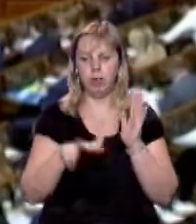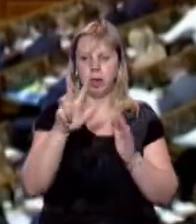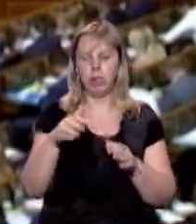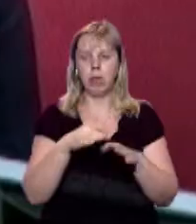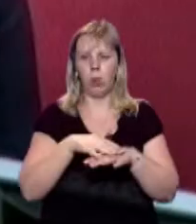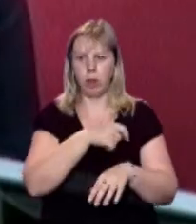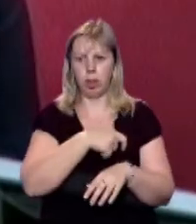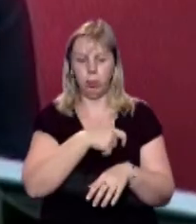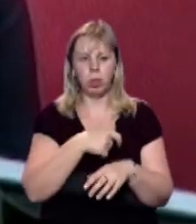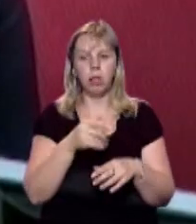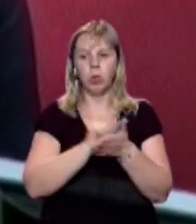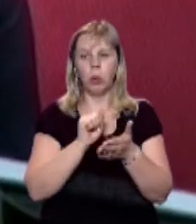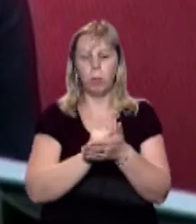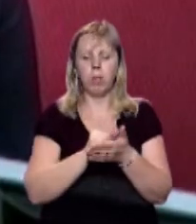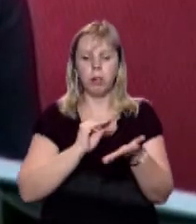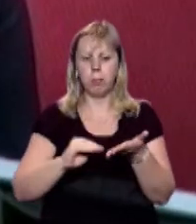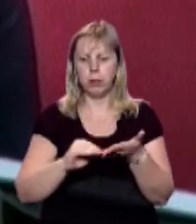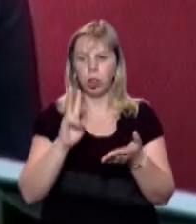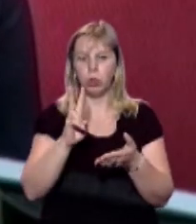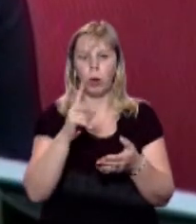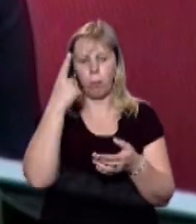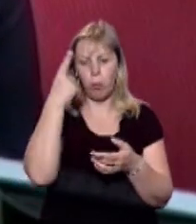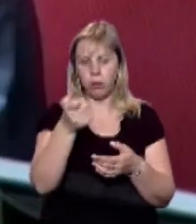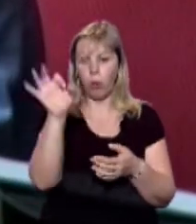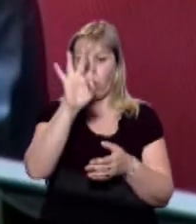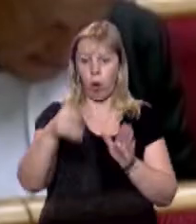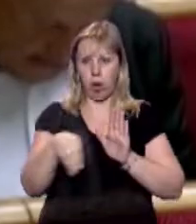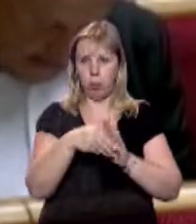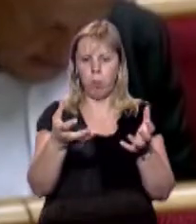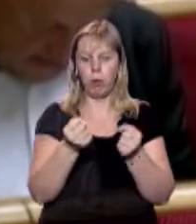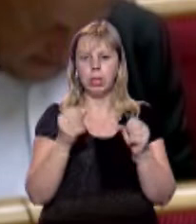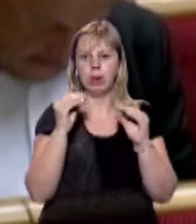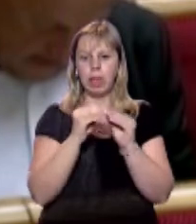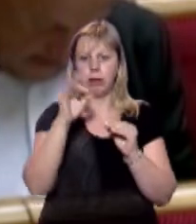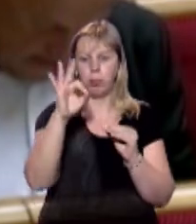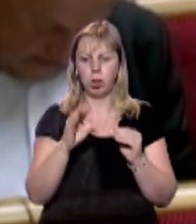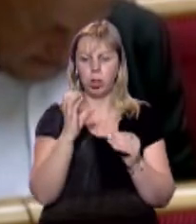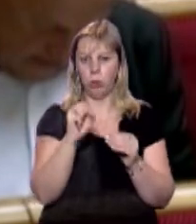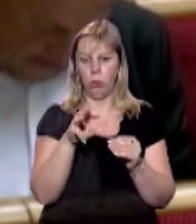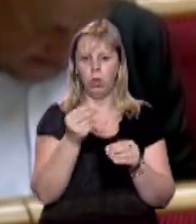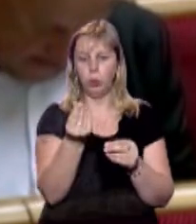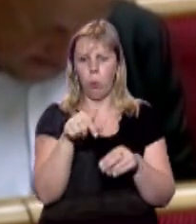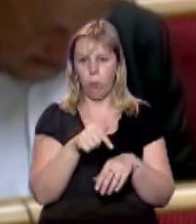народні депутати. У документі прописано, той, хто повідомить про хабар, отримає 10% суми.